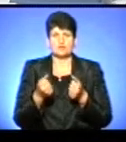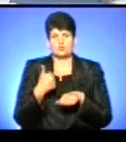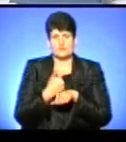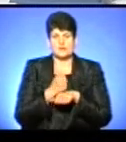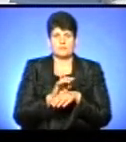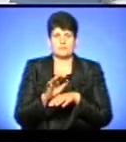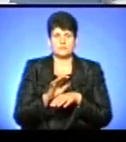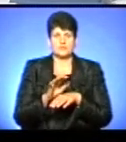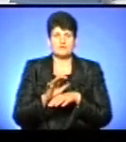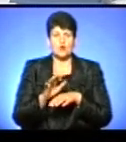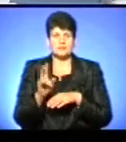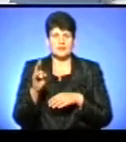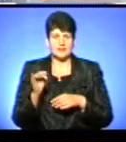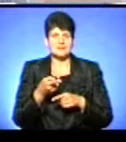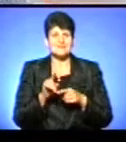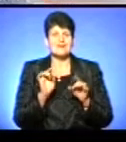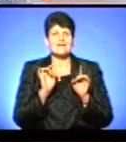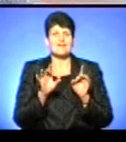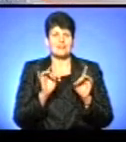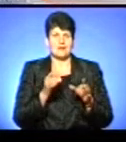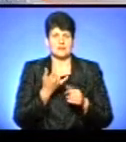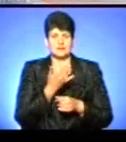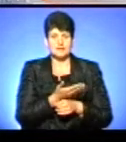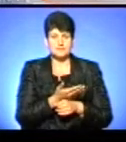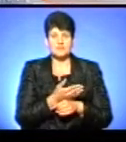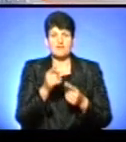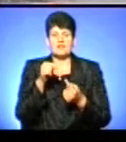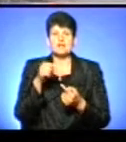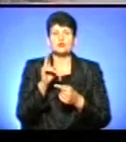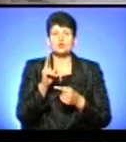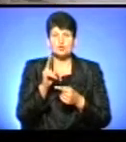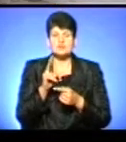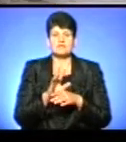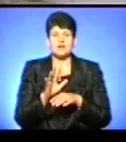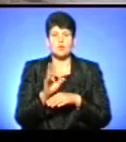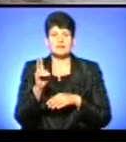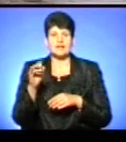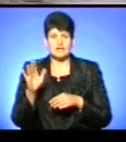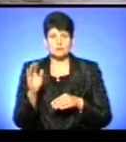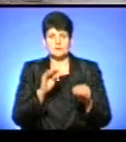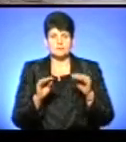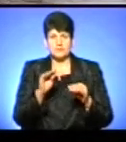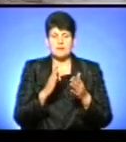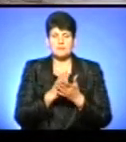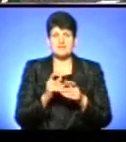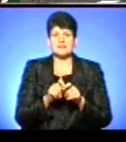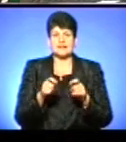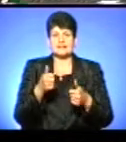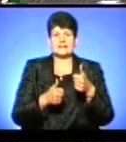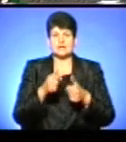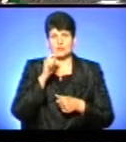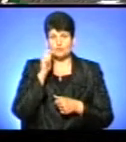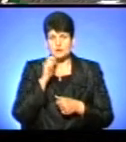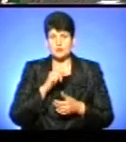прекрасна реклама для них. Визначити, хто з виробників буде комплектувати пакунки для малюків, мав відкритий тендер і в Україні.